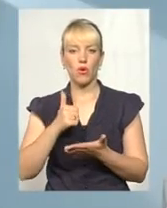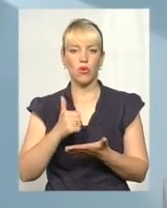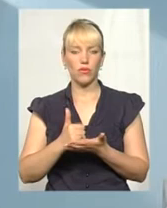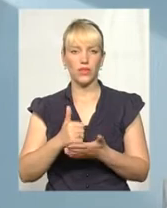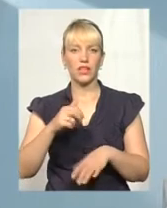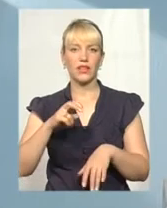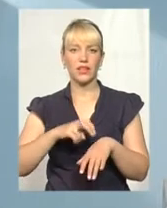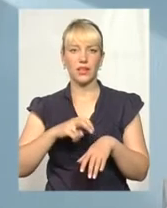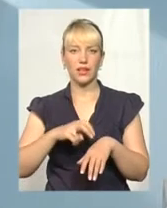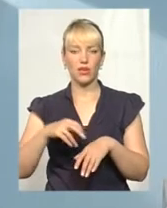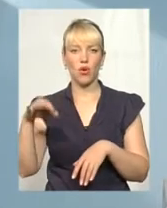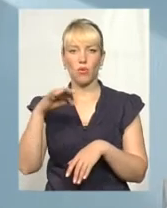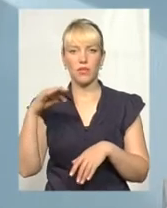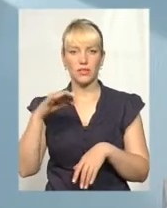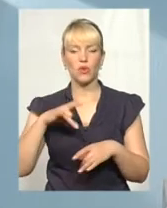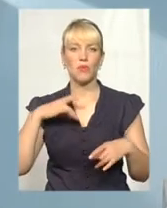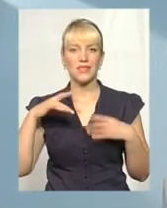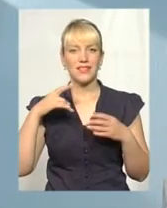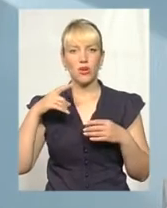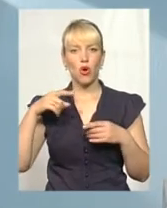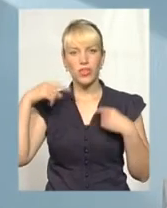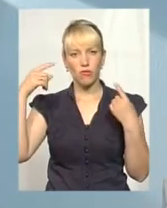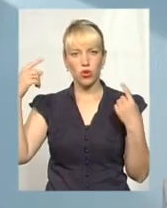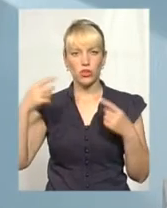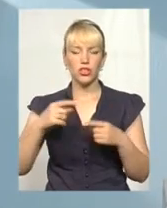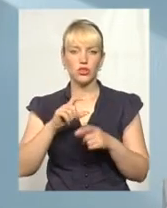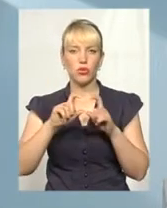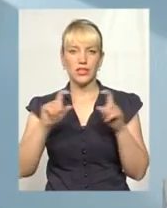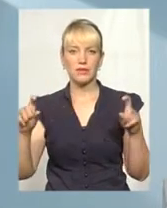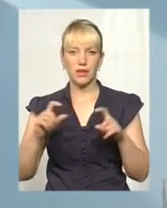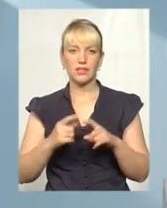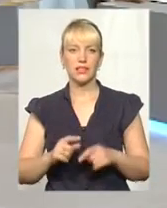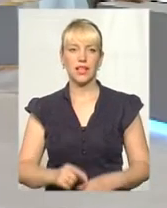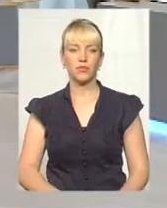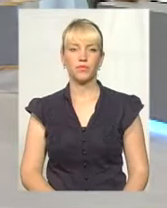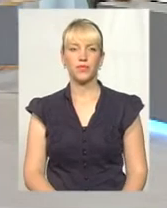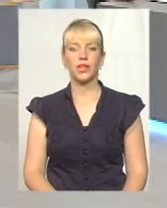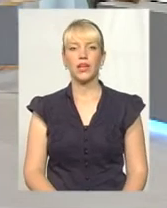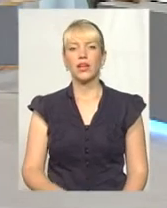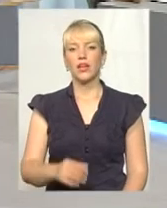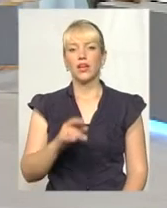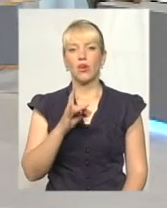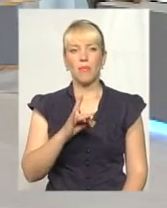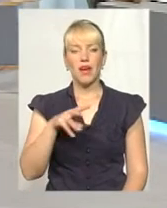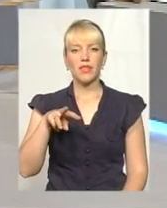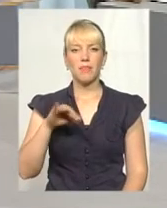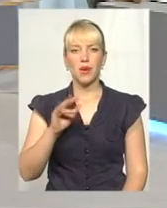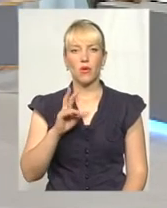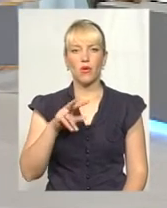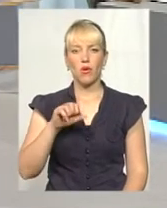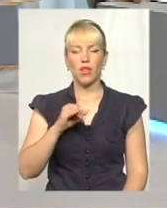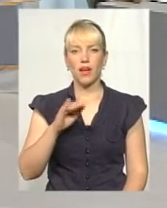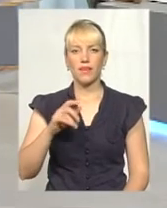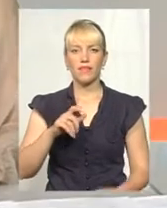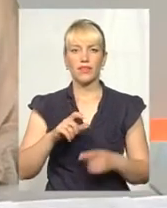психоневрологічного диспансеру, депутат Хмельницької обласної ради. Доброго дня. Доброго дня. Та пан Роман Миколаїв, директор Департаменту